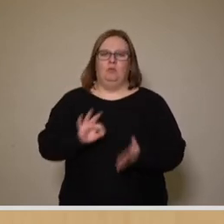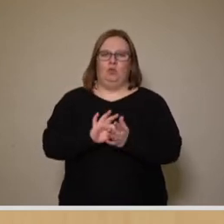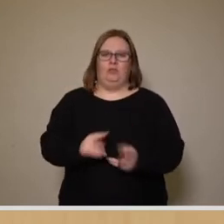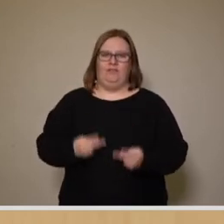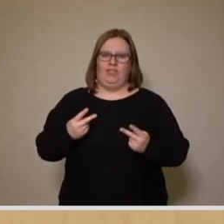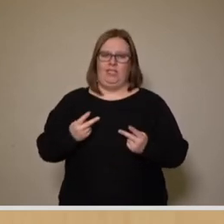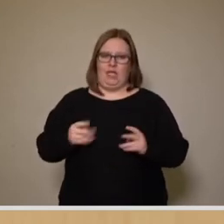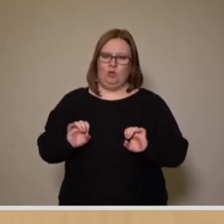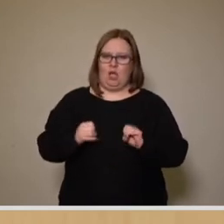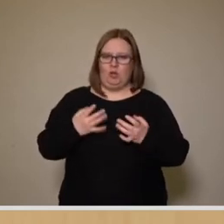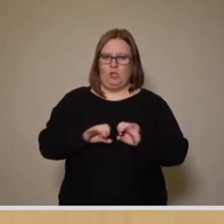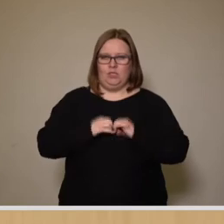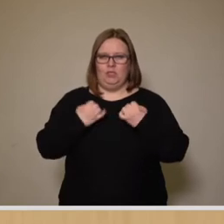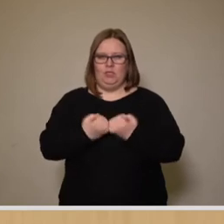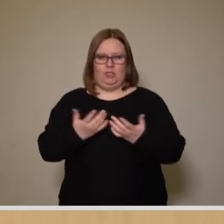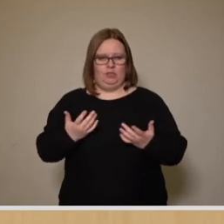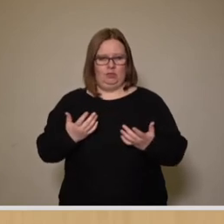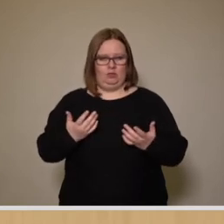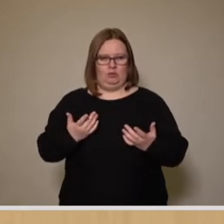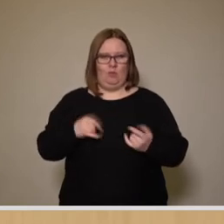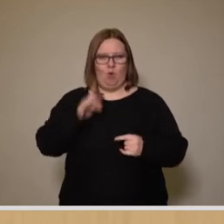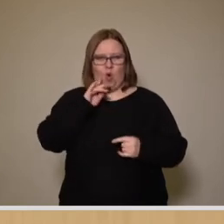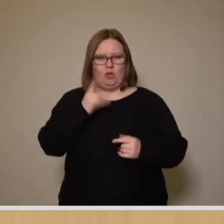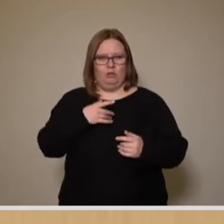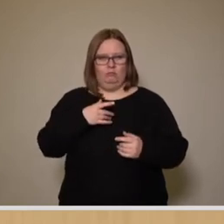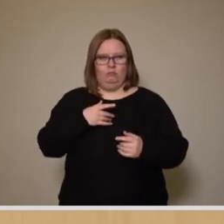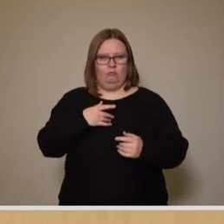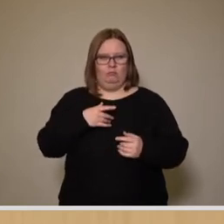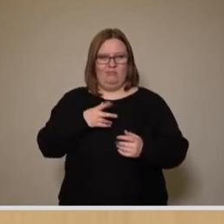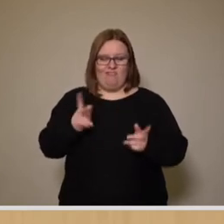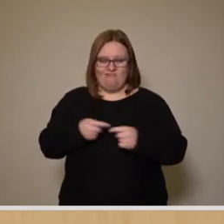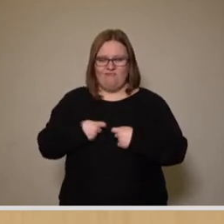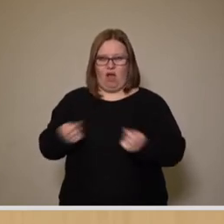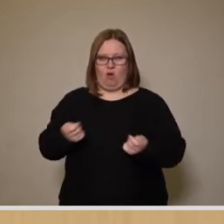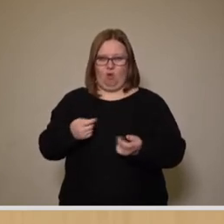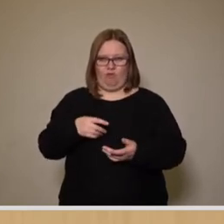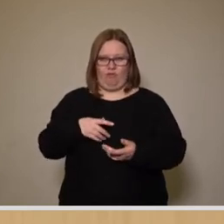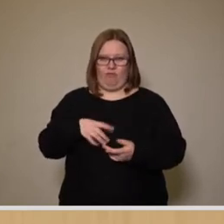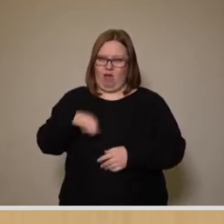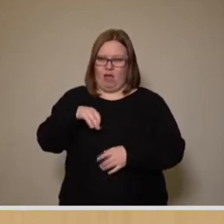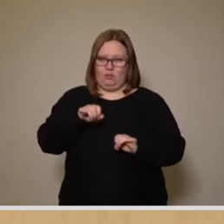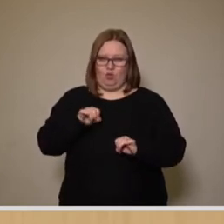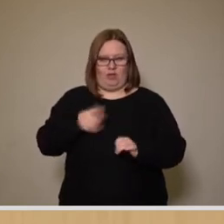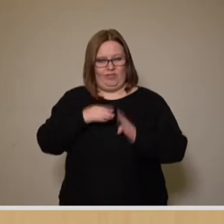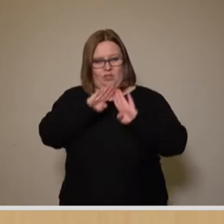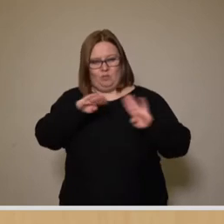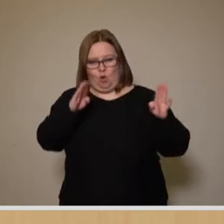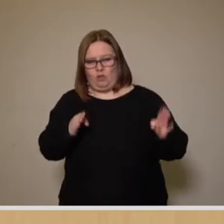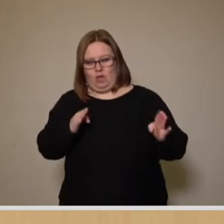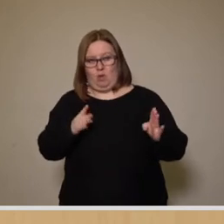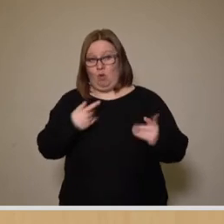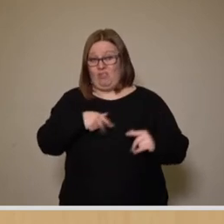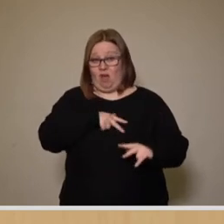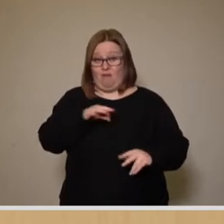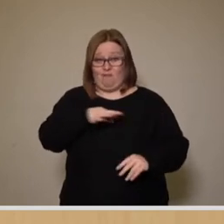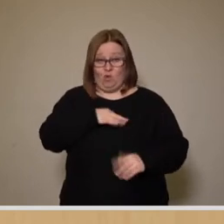aus aktueller Sicht, ist der Verkauf der einzig richtige Punkt zum Erhalt des Gebäudes. Denn wir wissen nicht, was